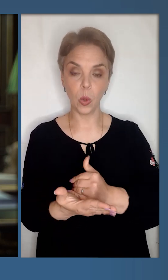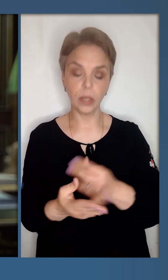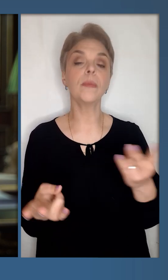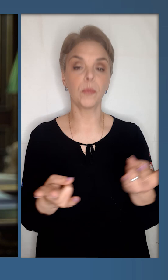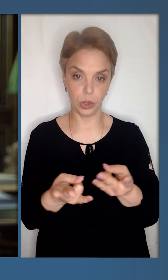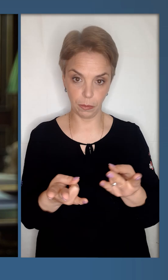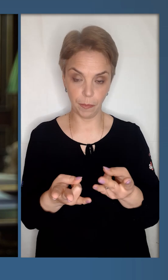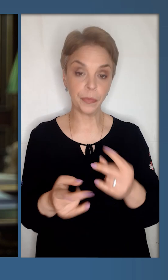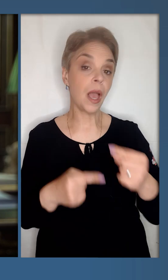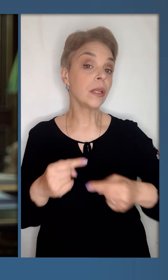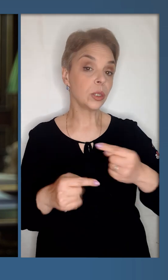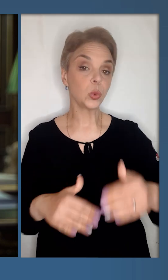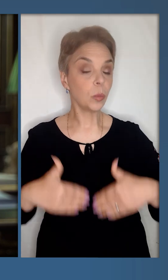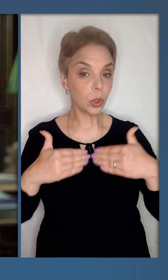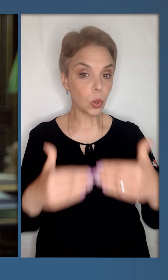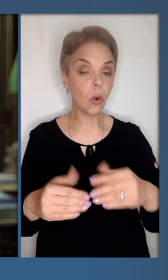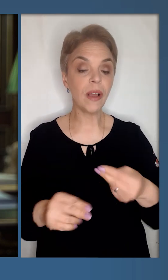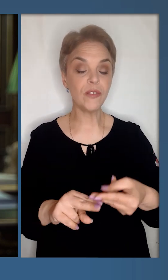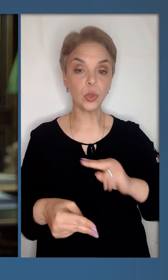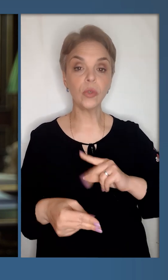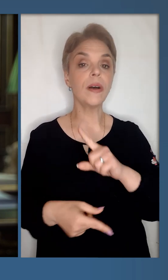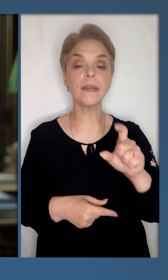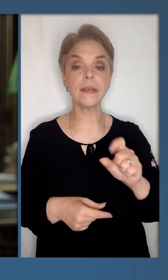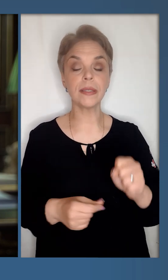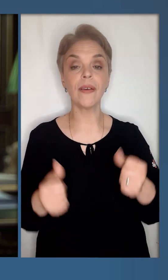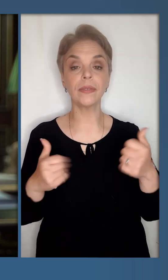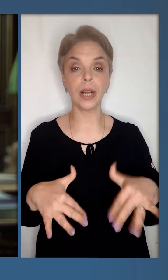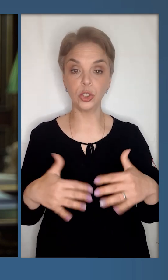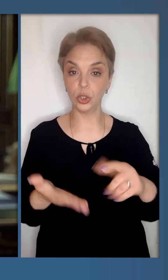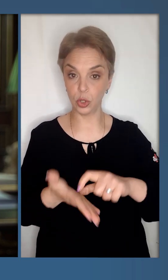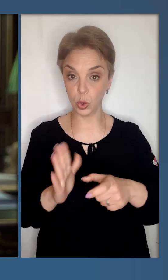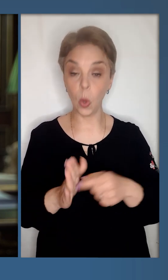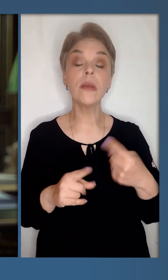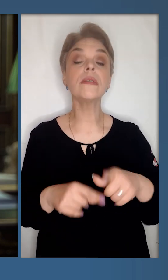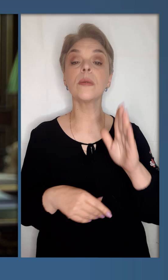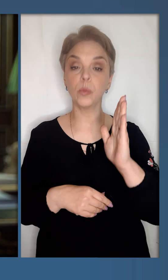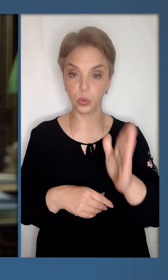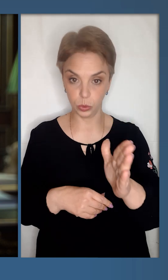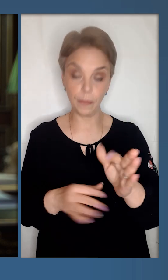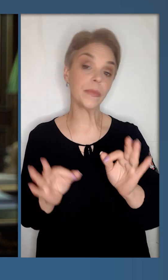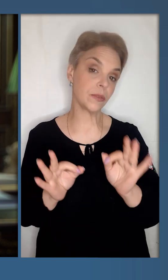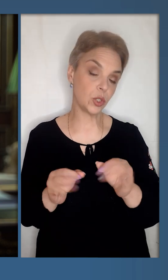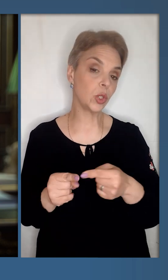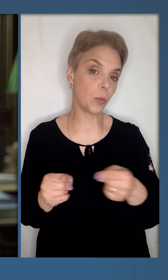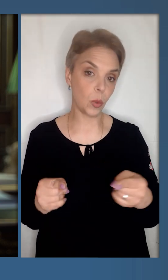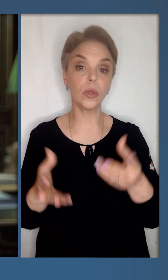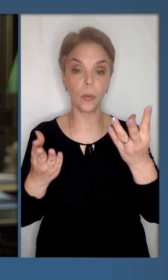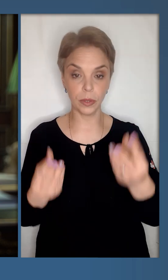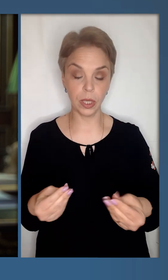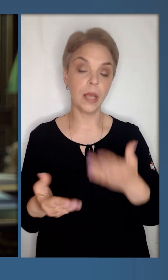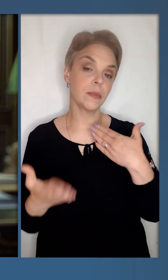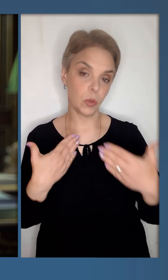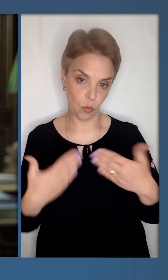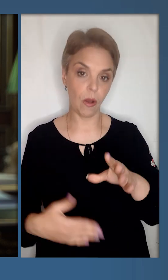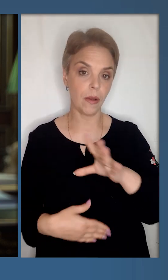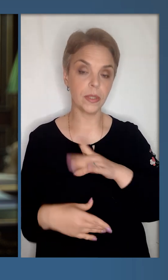алгоритм потрібен. Наступний крок – відшкодування за втрачене житло. І це буде. Звичайно, протягом